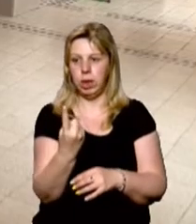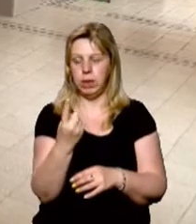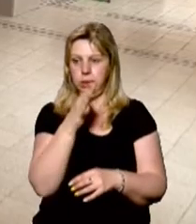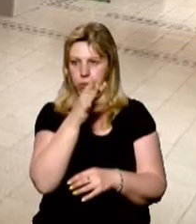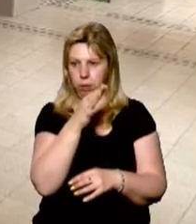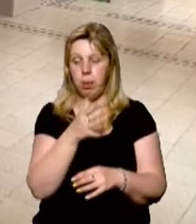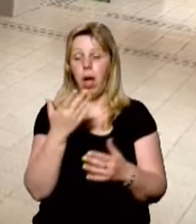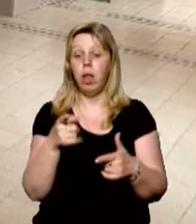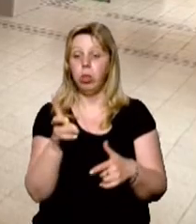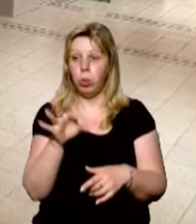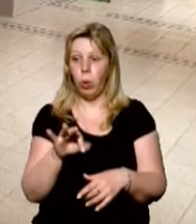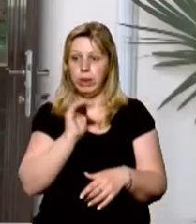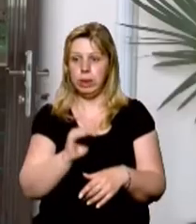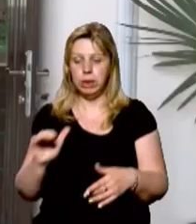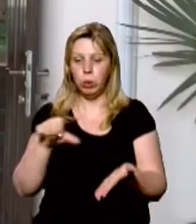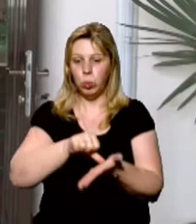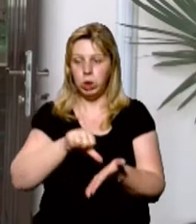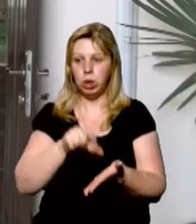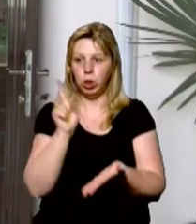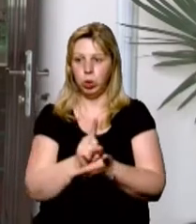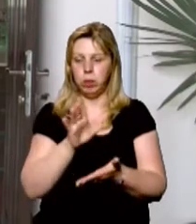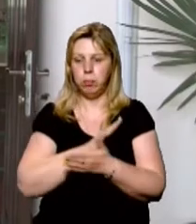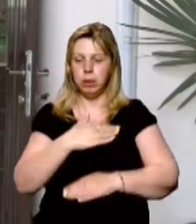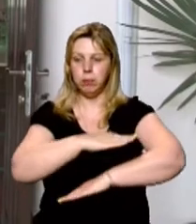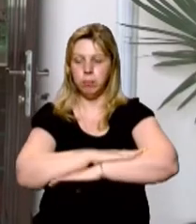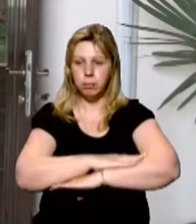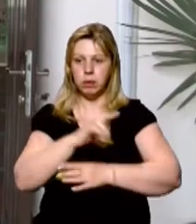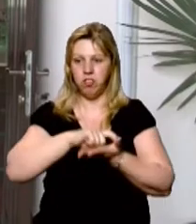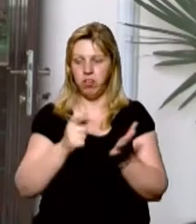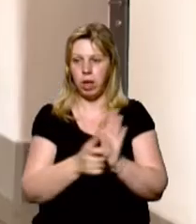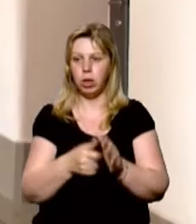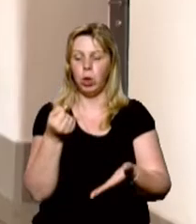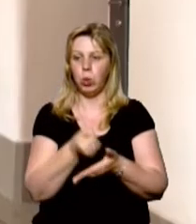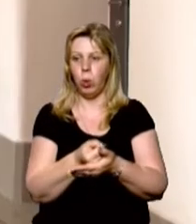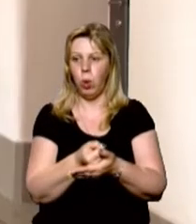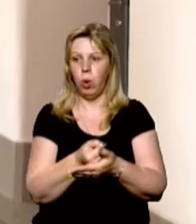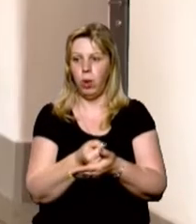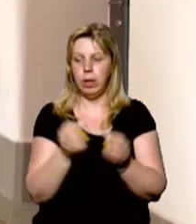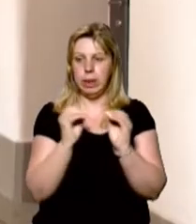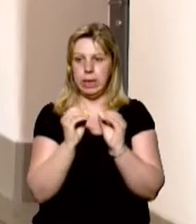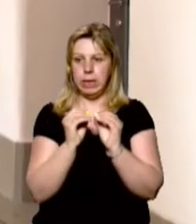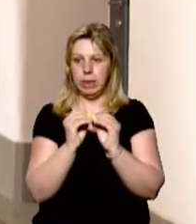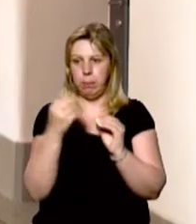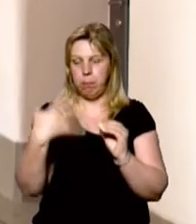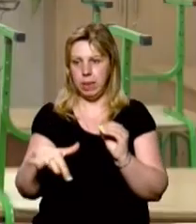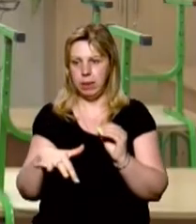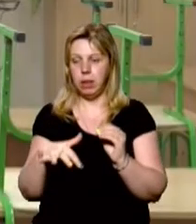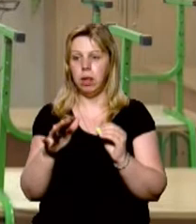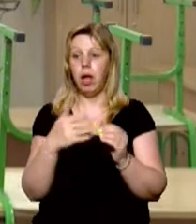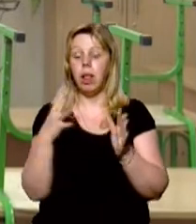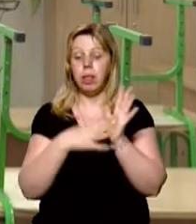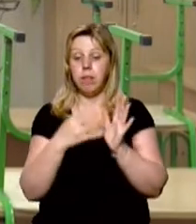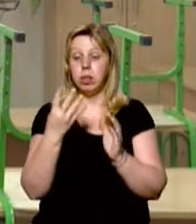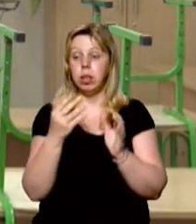годин. Але діти, учасники повинні сидіти в аудиторіях до 10-50. Від 9